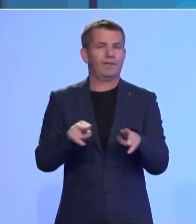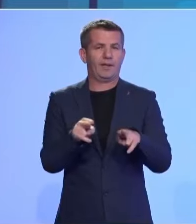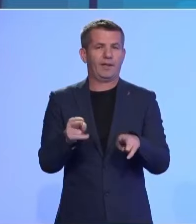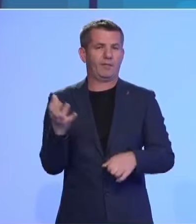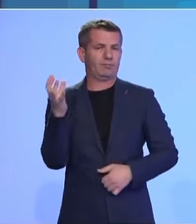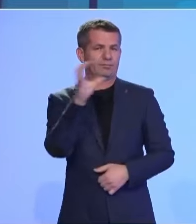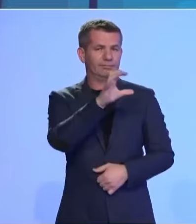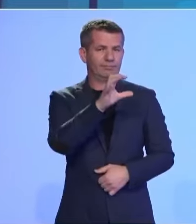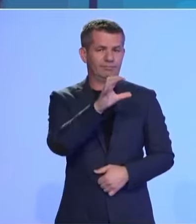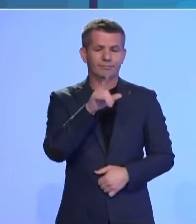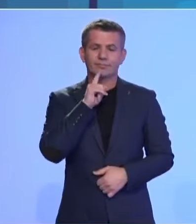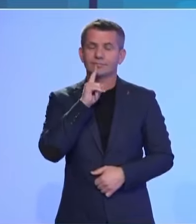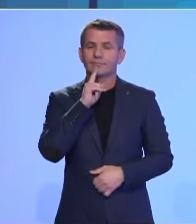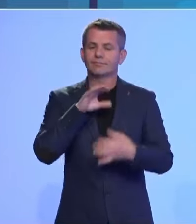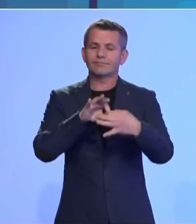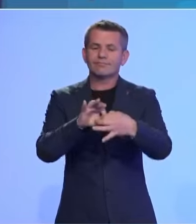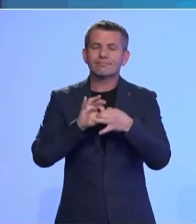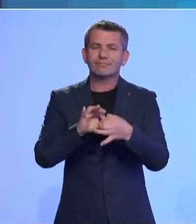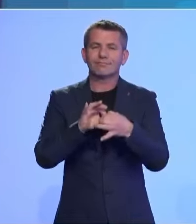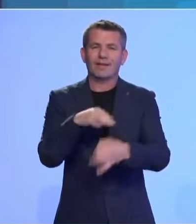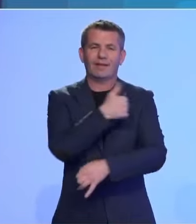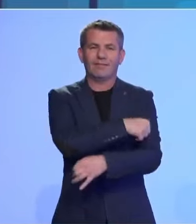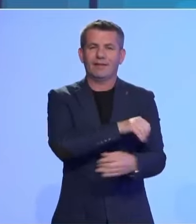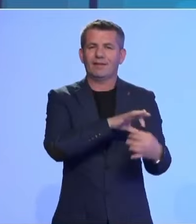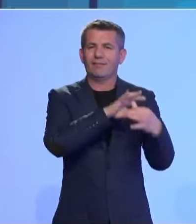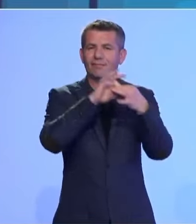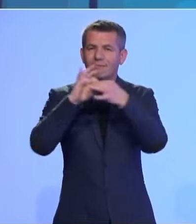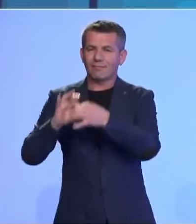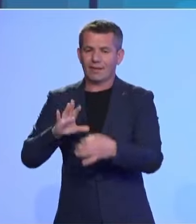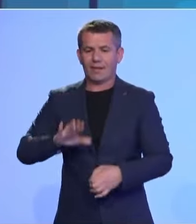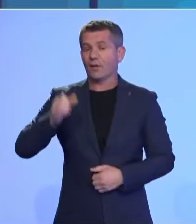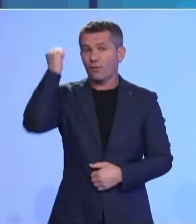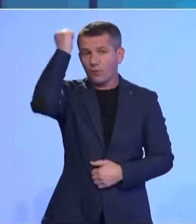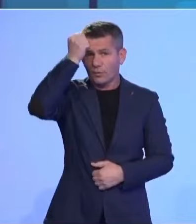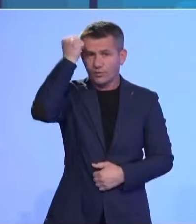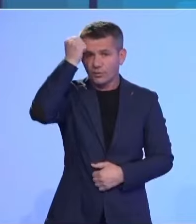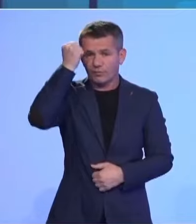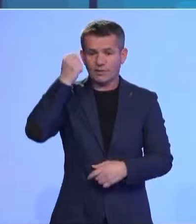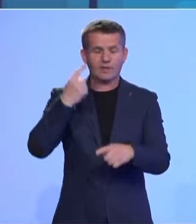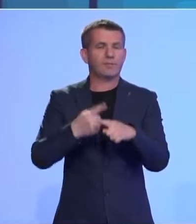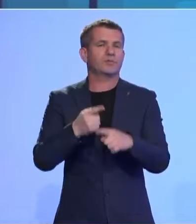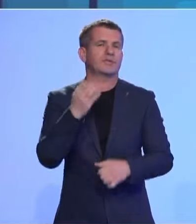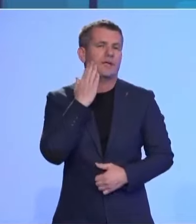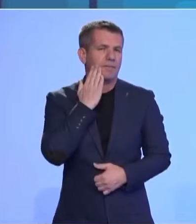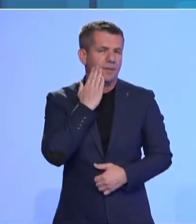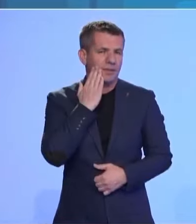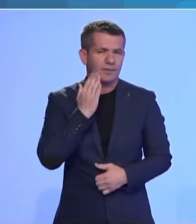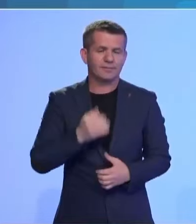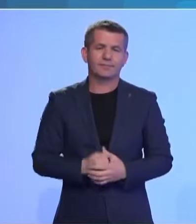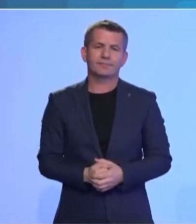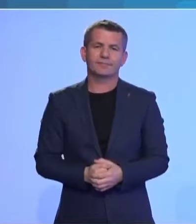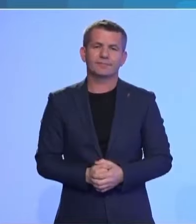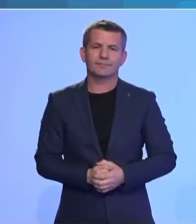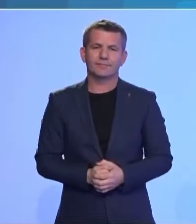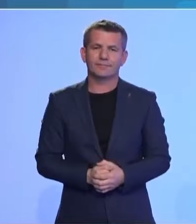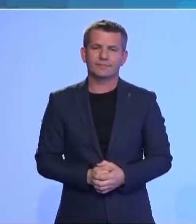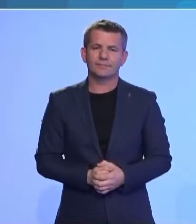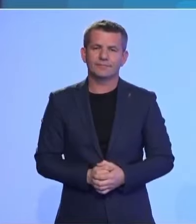përfshin raportët disa vjeqare të mitësis mes Kosovës dhe shteteve të bashkuarat të Amerikës.